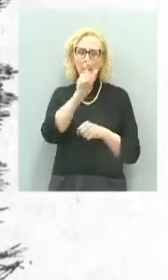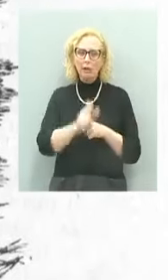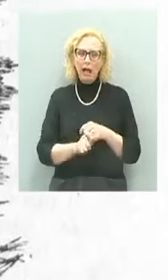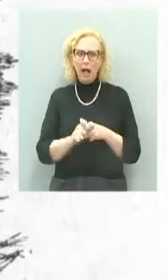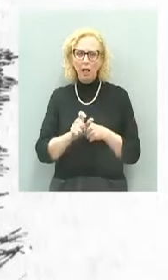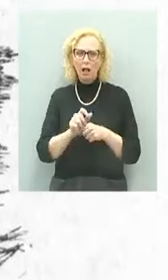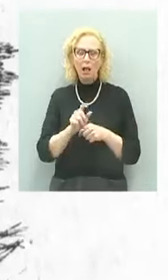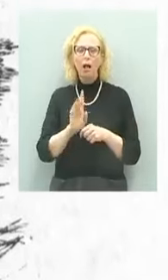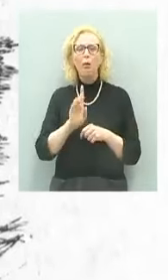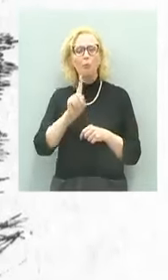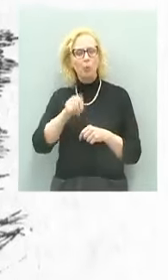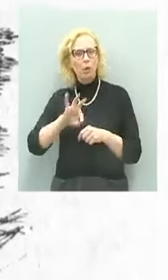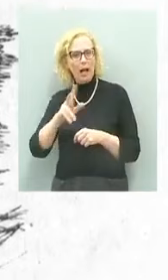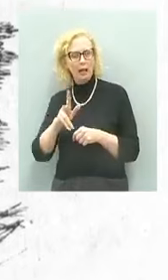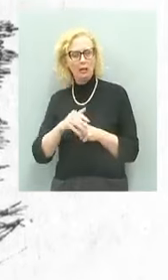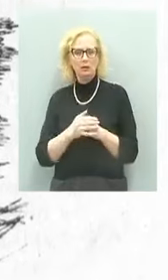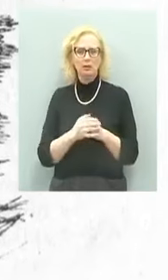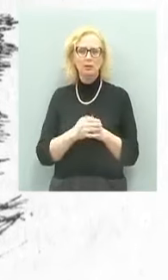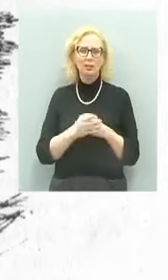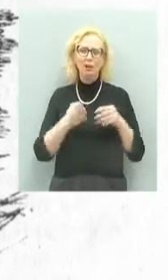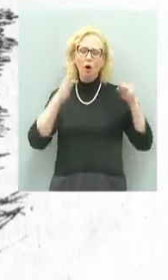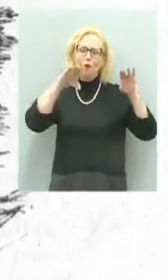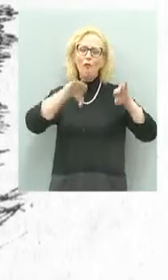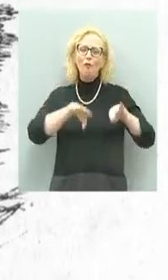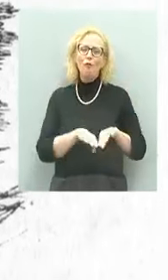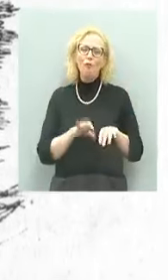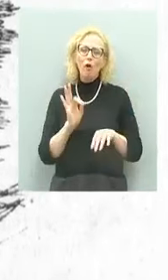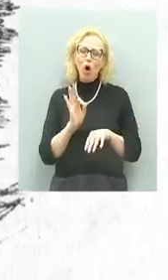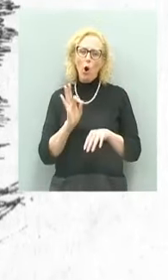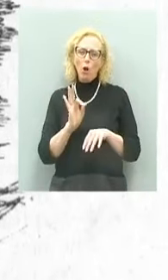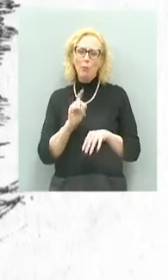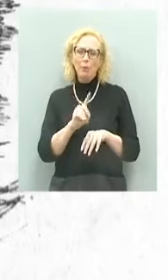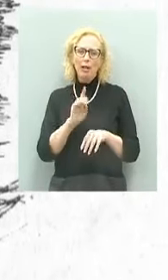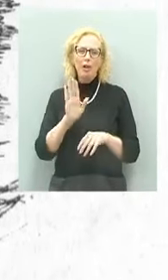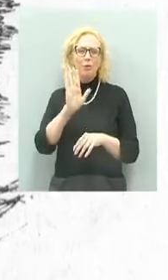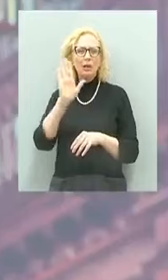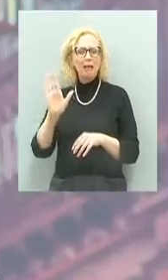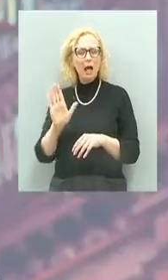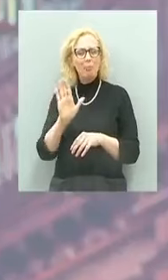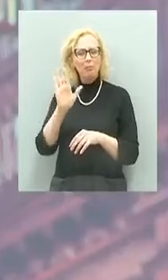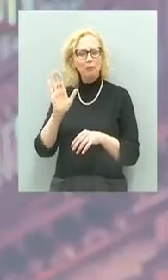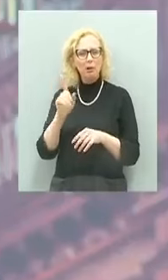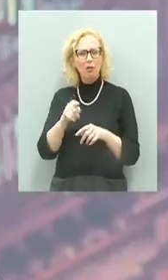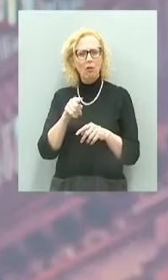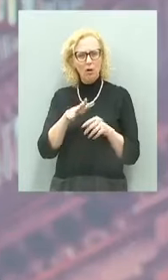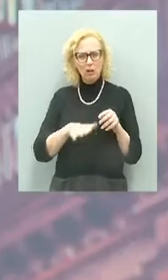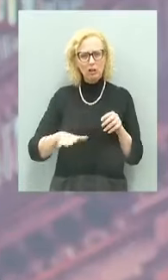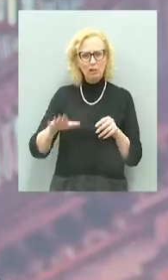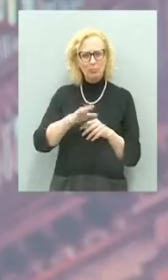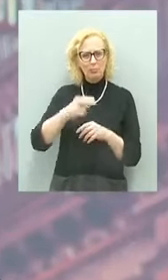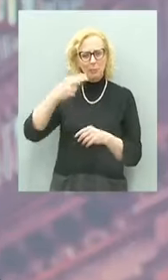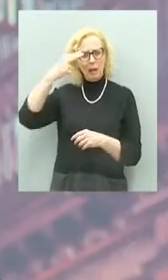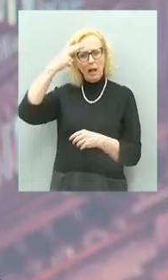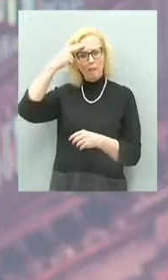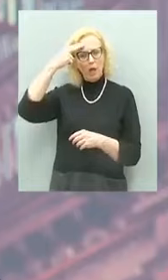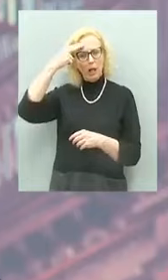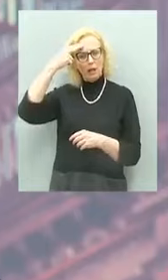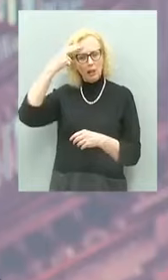gli italiani. Le foibe rappresentano un luogo, come dire, particolarmente evocativo perché